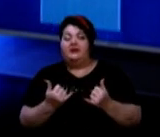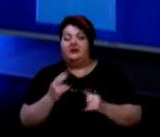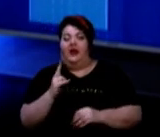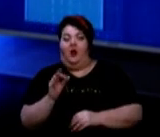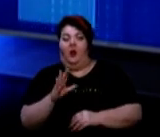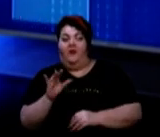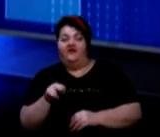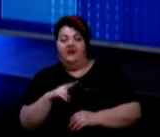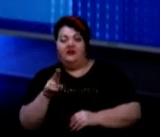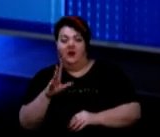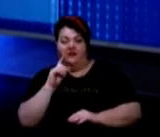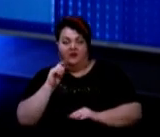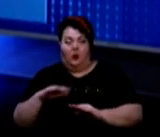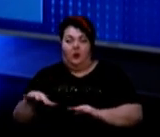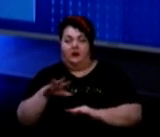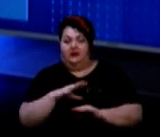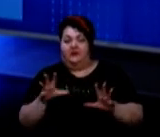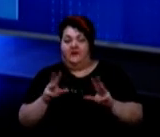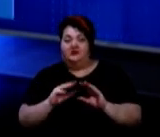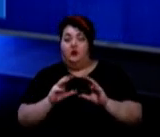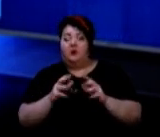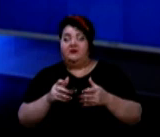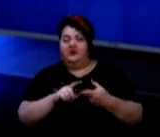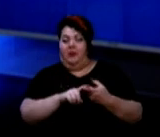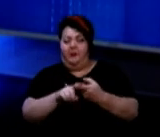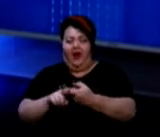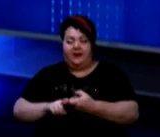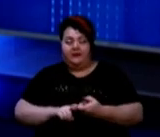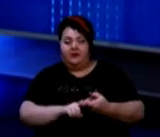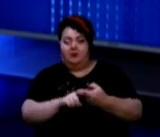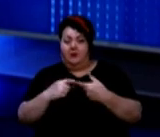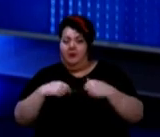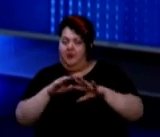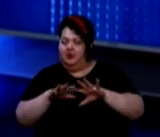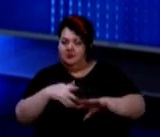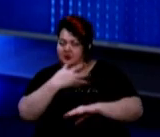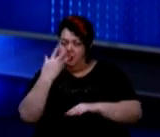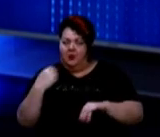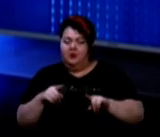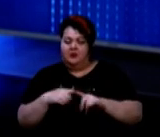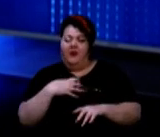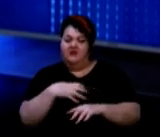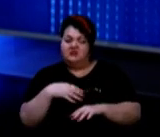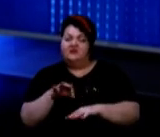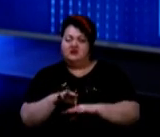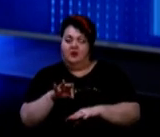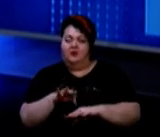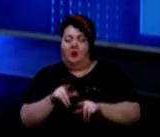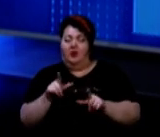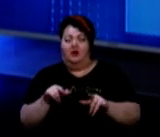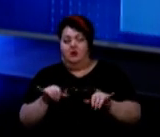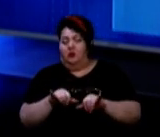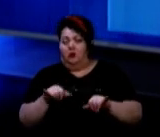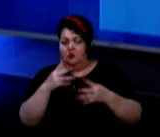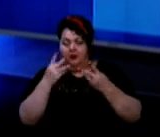в країні, у всьому світі, пандемія. Ми не забуваємо про такі важливі захворювання, які ніде від нас надіваються.